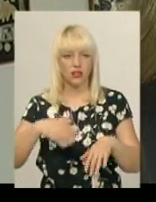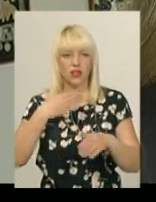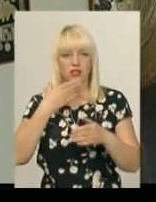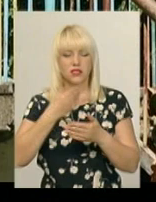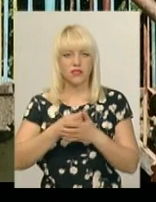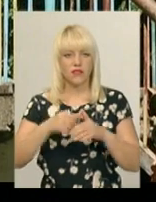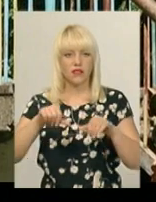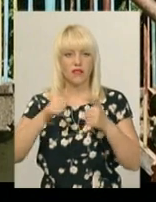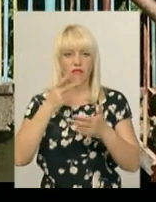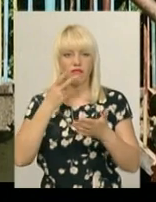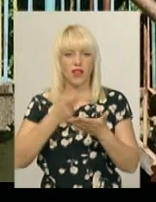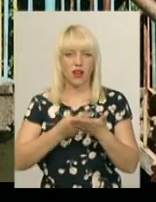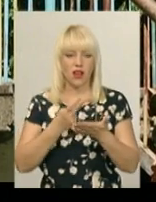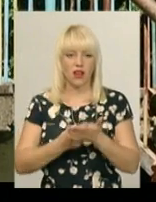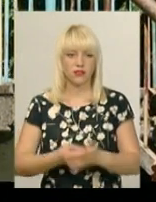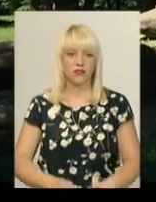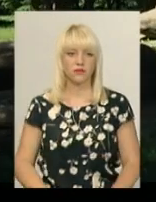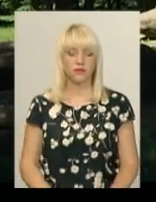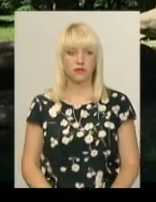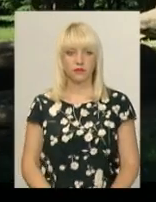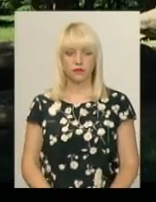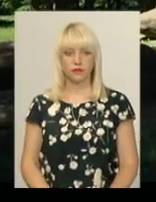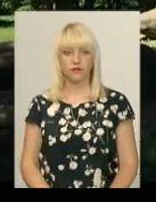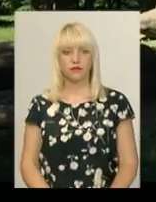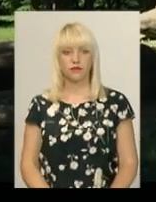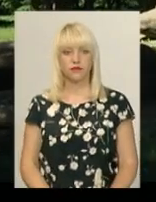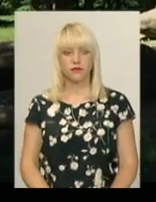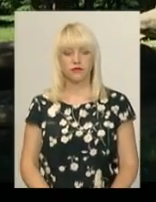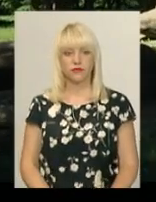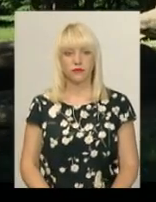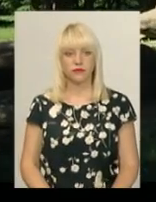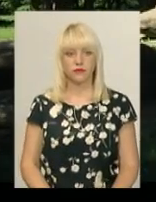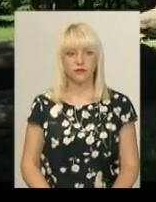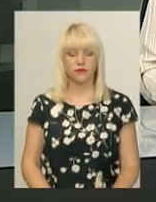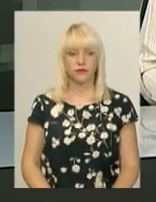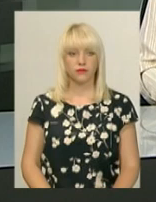функціональність. Наталія Сідова, Володимир Паламар, Дем'ян Цегольник. Новини Поділля Центр.